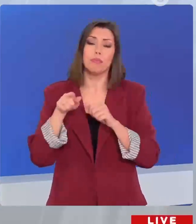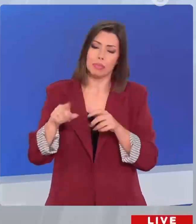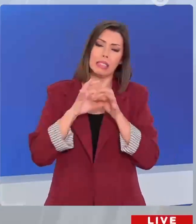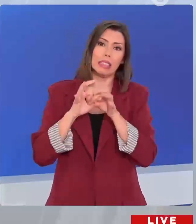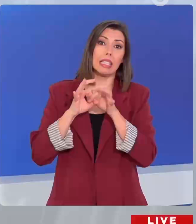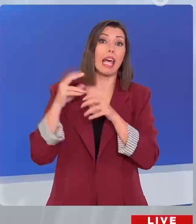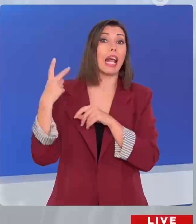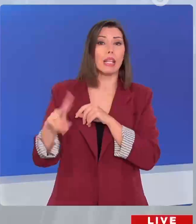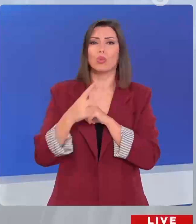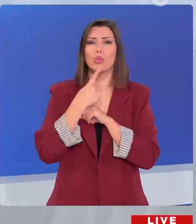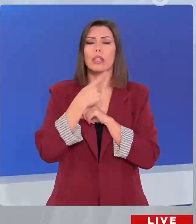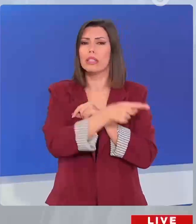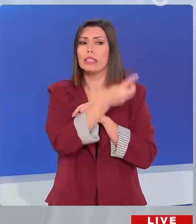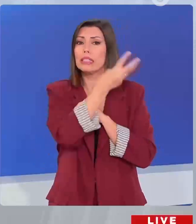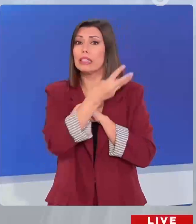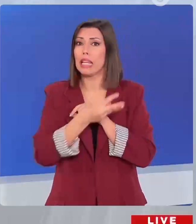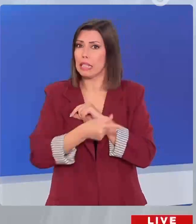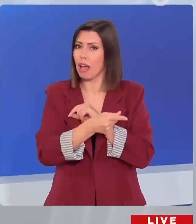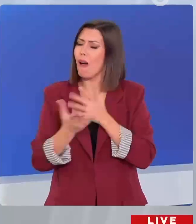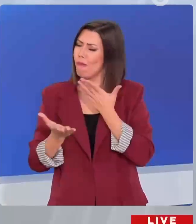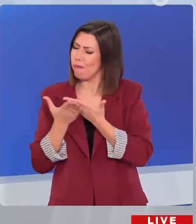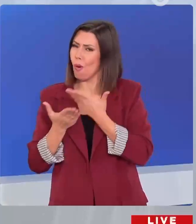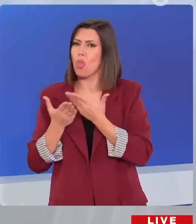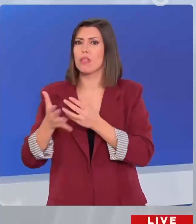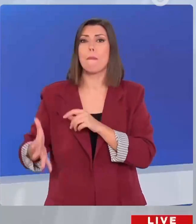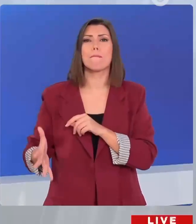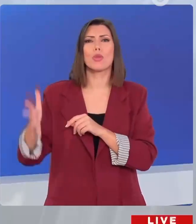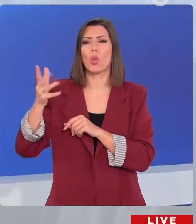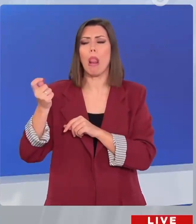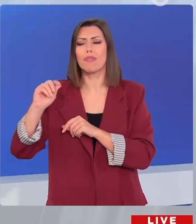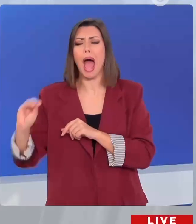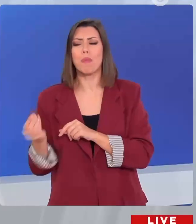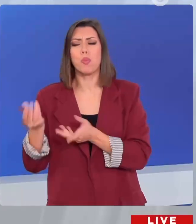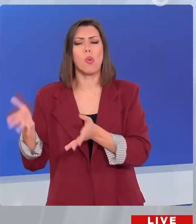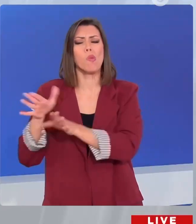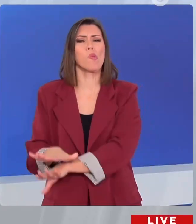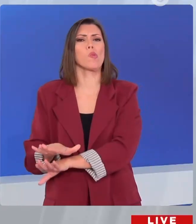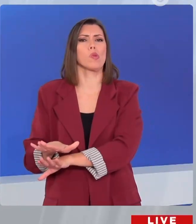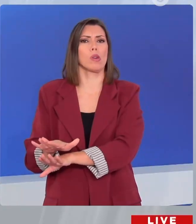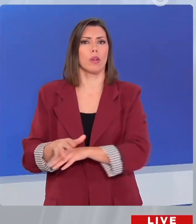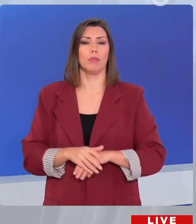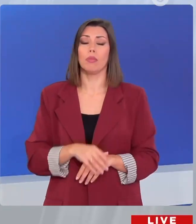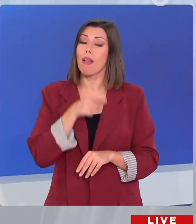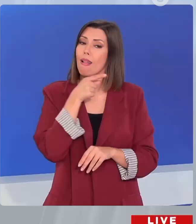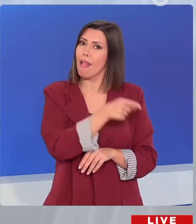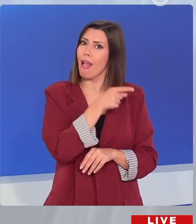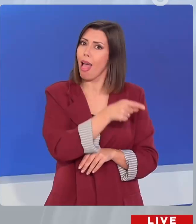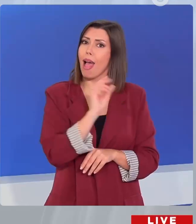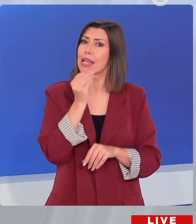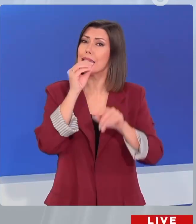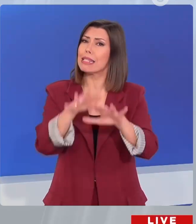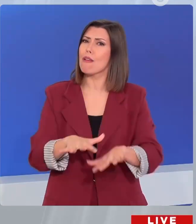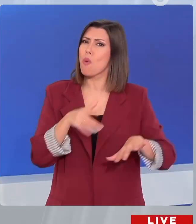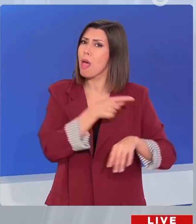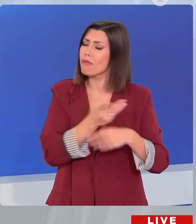ΣΥΡΙΖΑ βοήθησε στο κουκούλωμα του πόθεν έσχες Μητσοτάκη. Αυτοί που στην αρμόδια επιτροπή της Βουλής κουκούλωσαν το πόθεν έσχες του